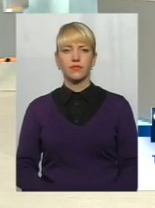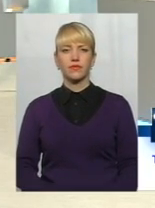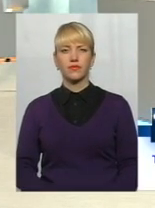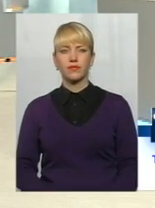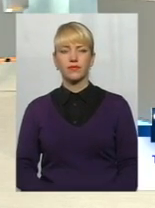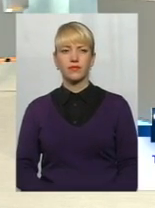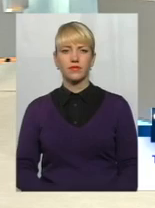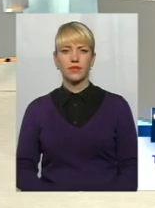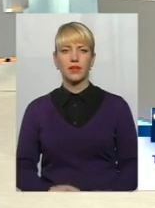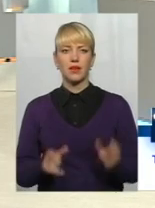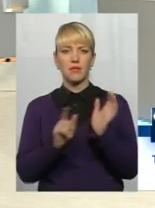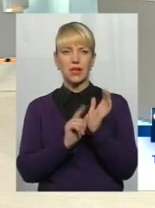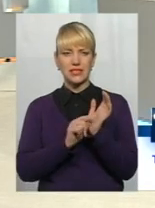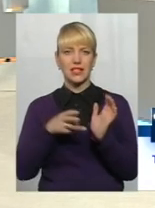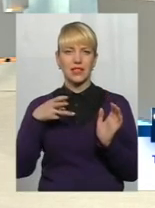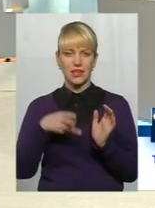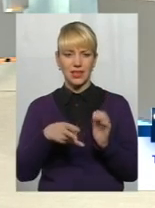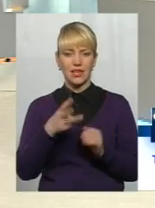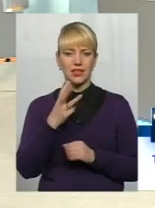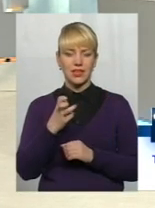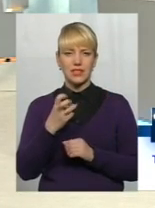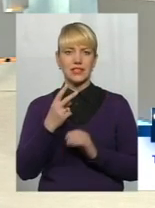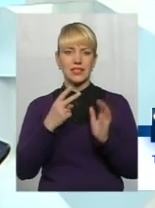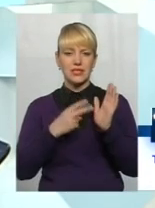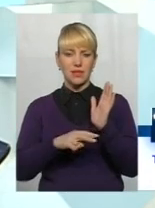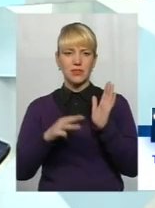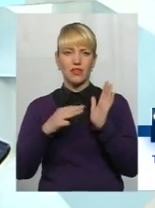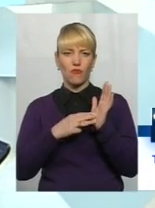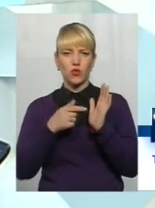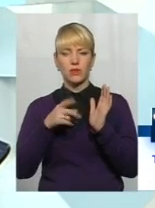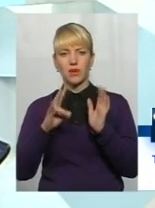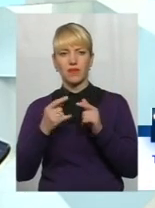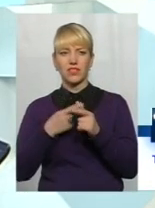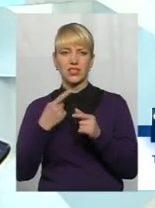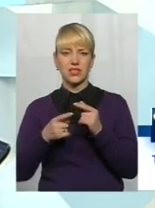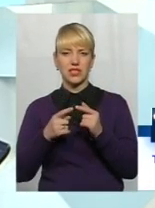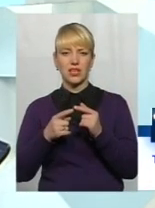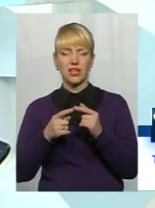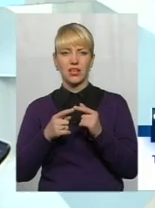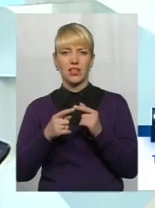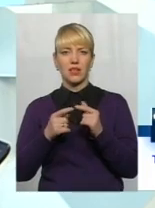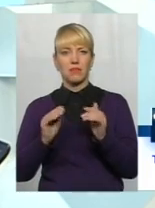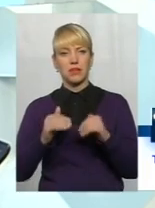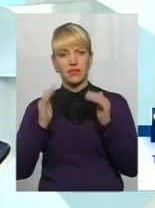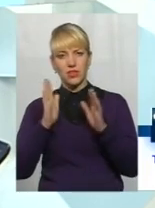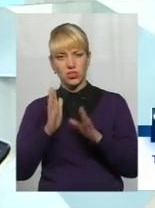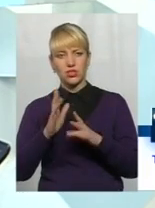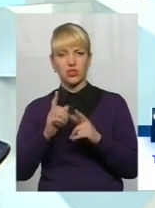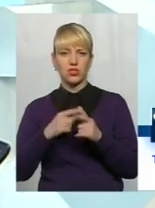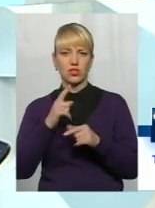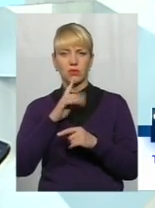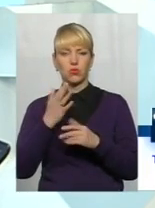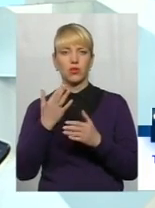Скажіть, пенсія 3358 гривень. Чи вона підвищується? Якщо підвищується, то наскільки?